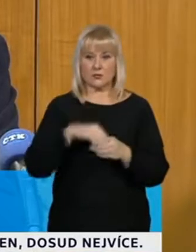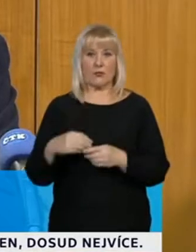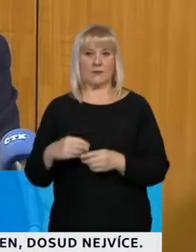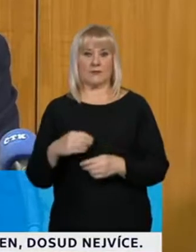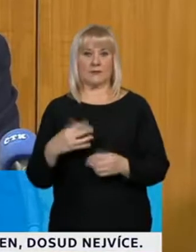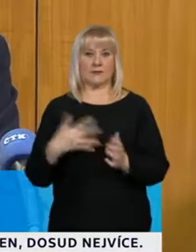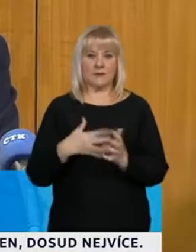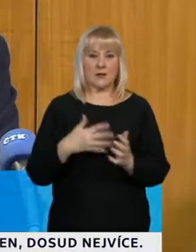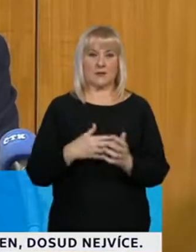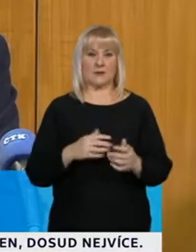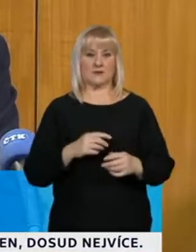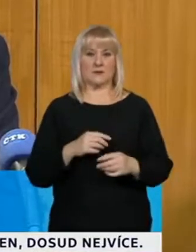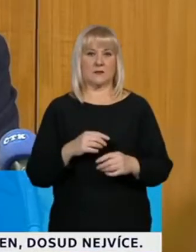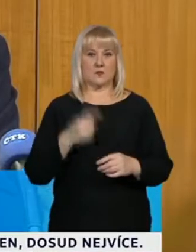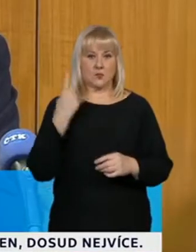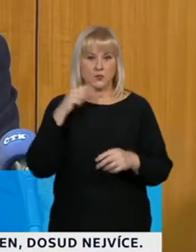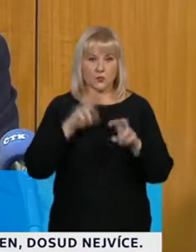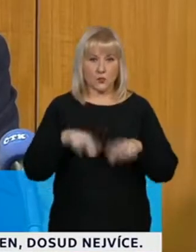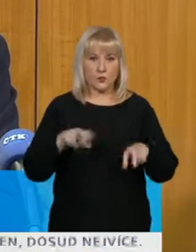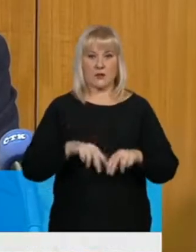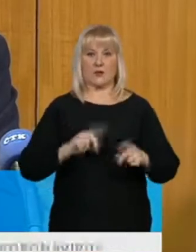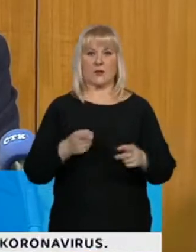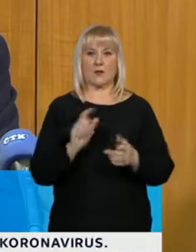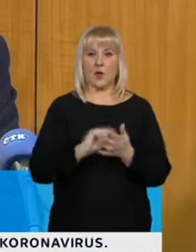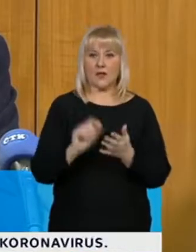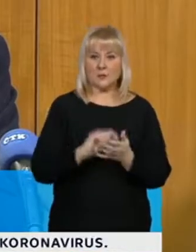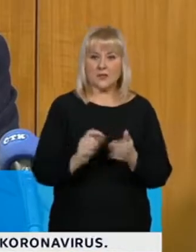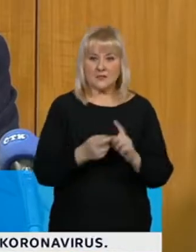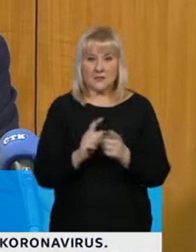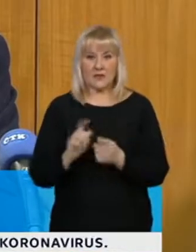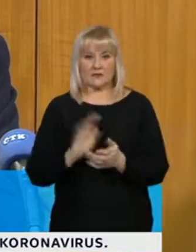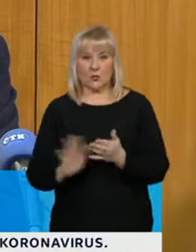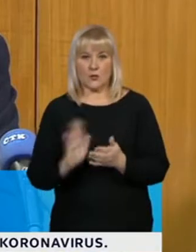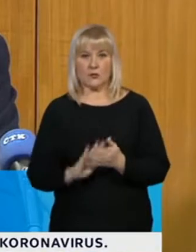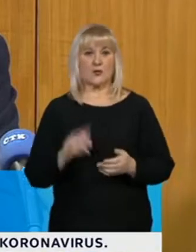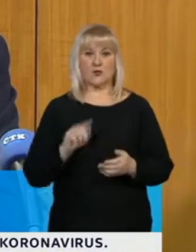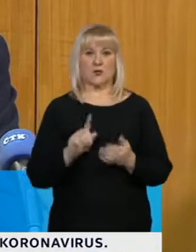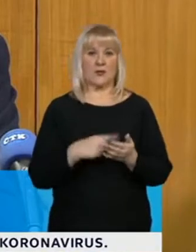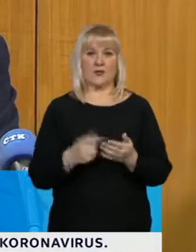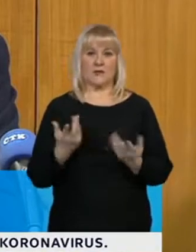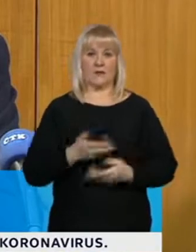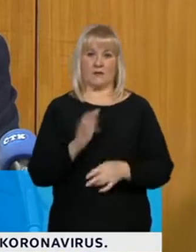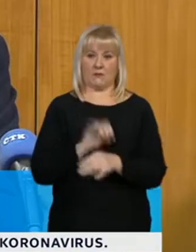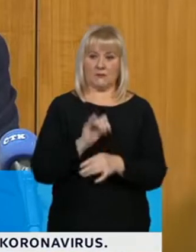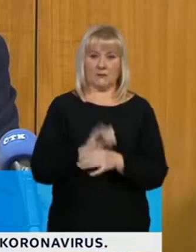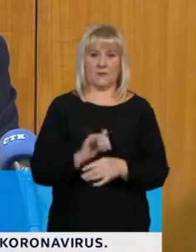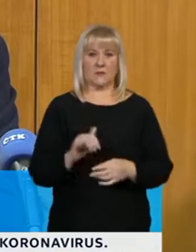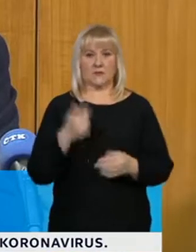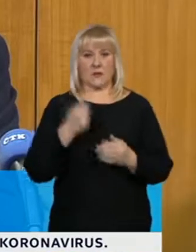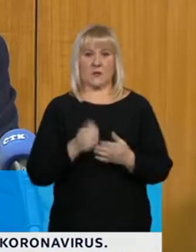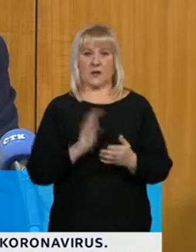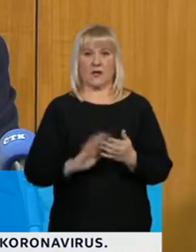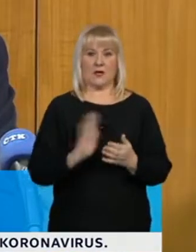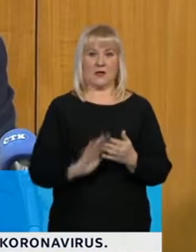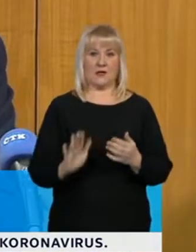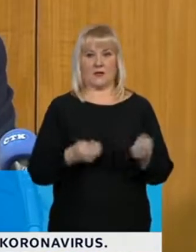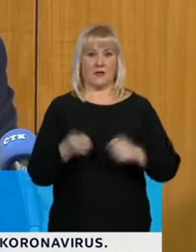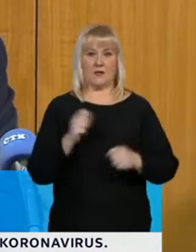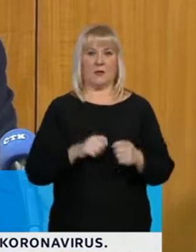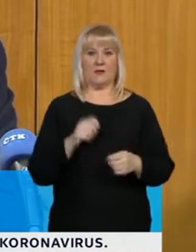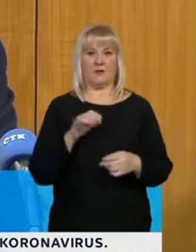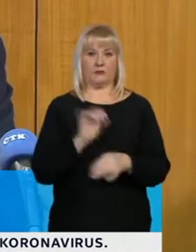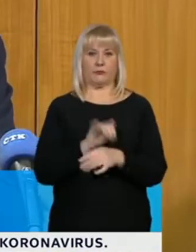administrativa, která souvisela se vším tím, nejedná se tedy o žádné zkrácení, které by znamenalo snižení kvality toho